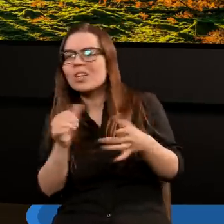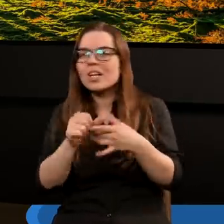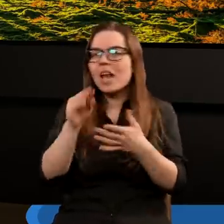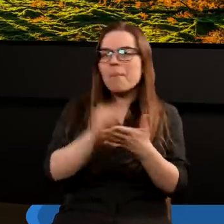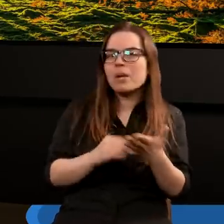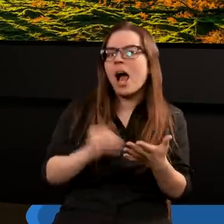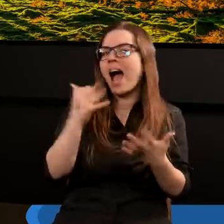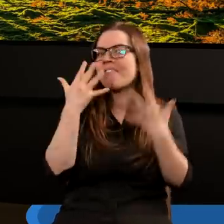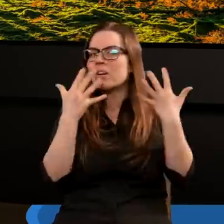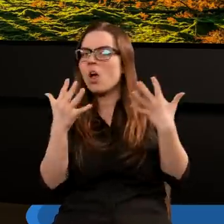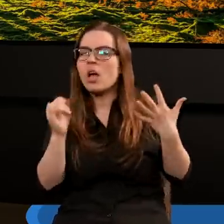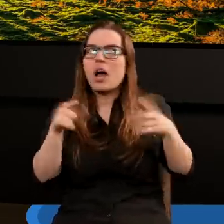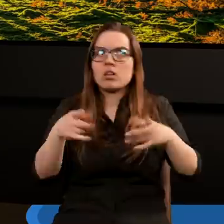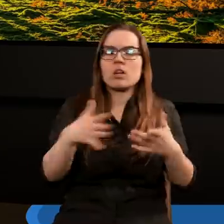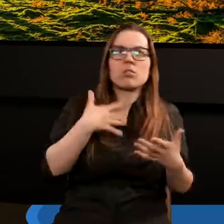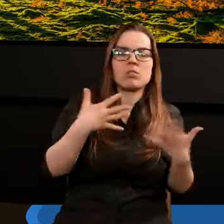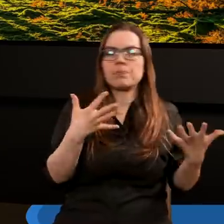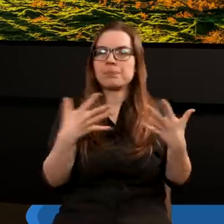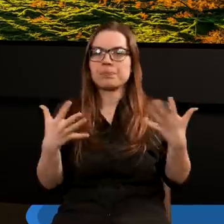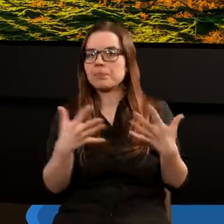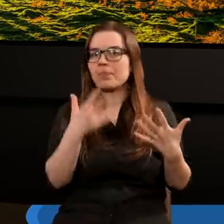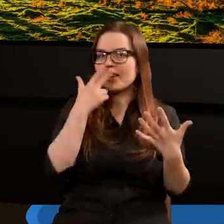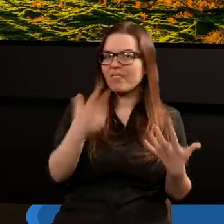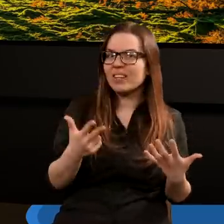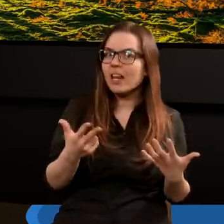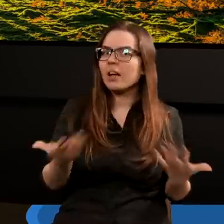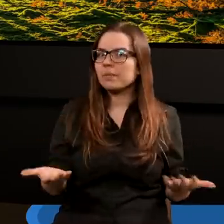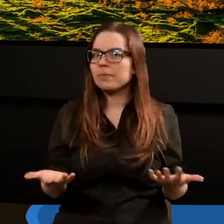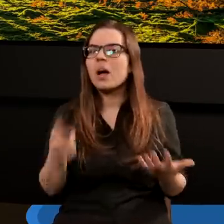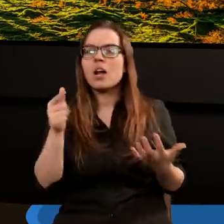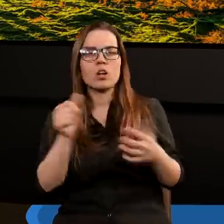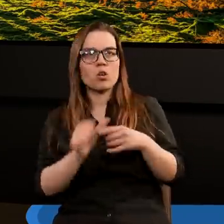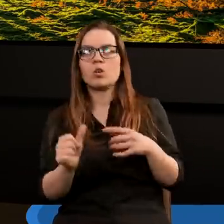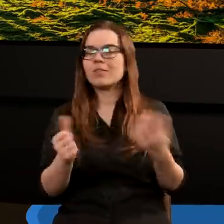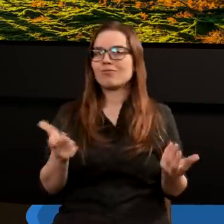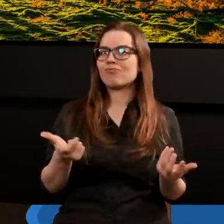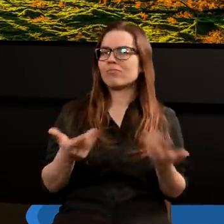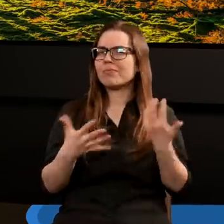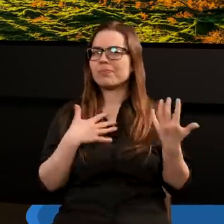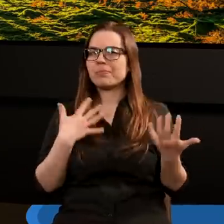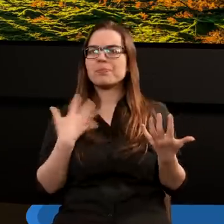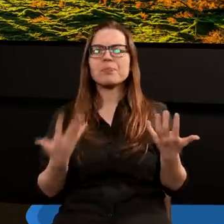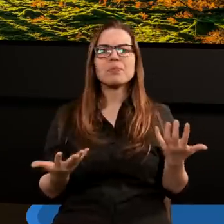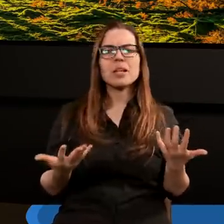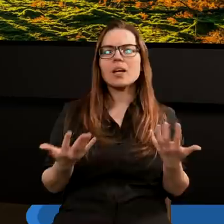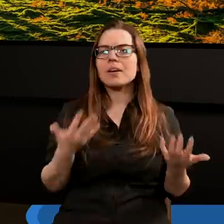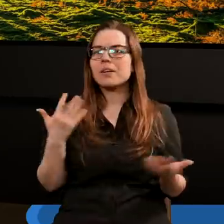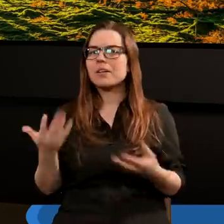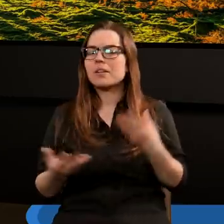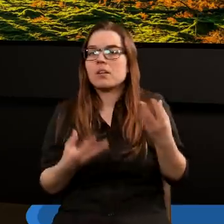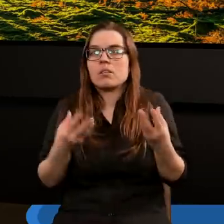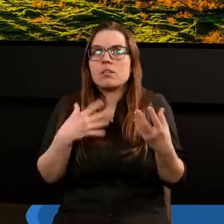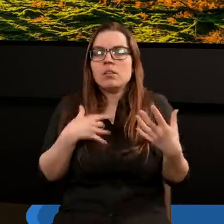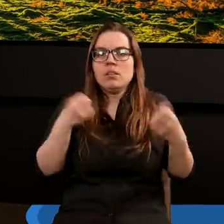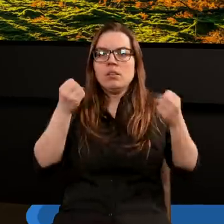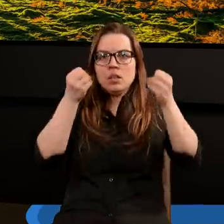napisane, jak to wygląda, jak to działa i tak dalej. No i jest to coś naprawdę, co jeży włos na